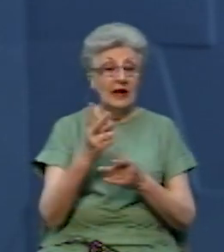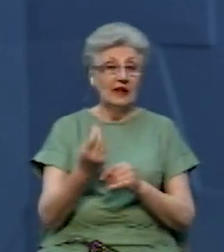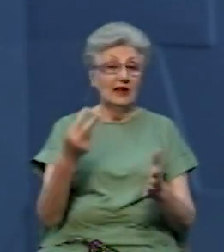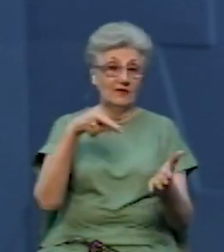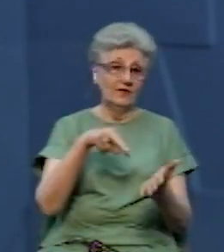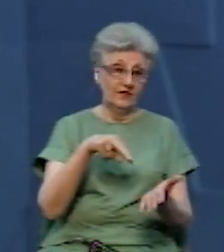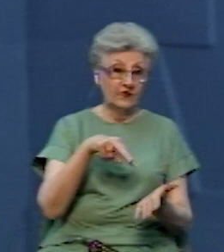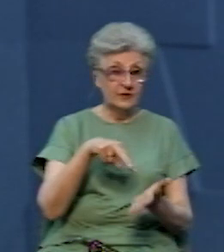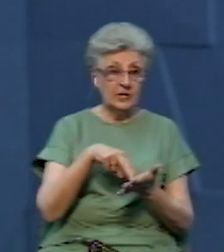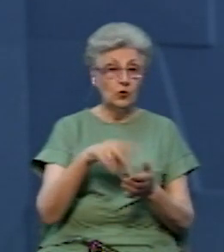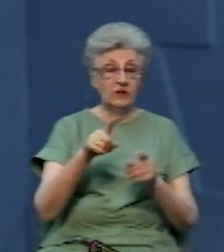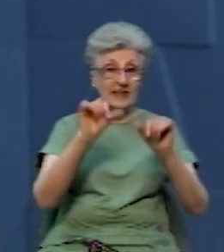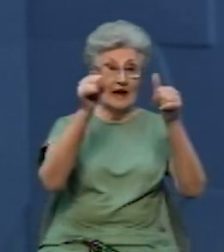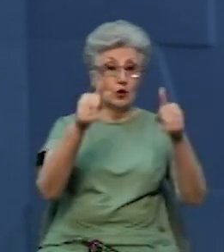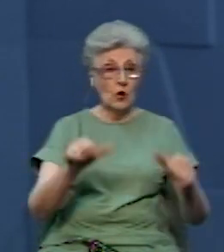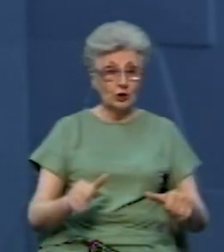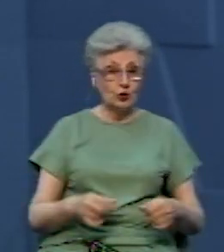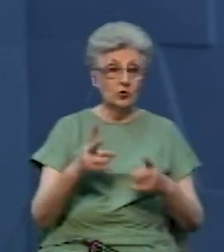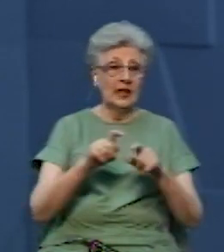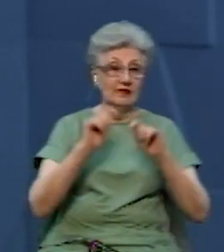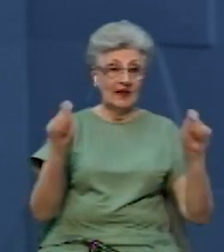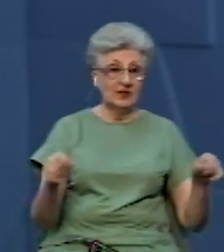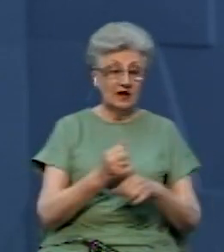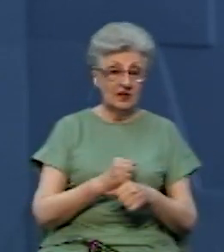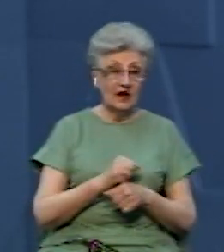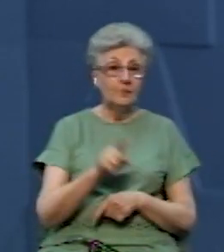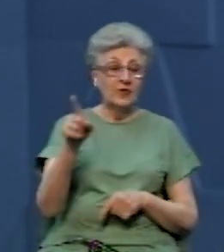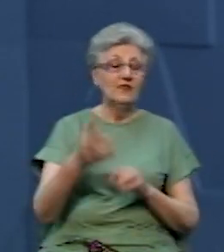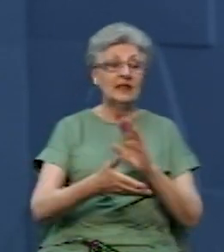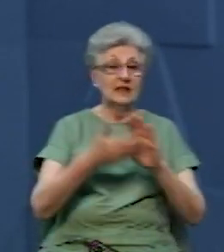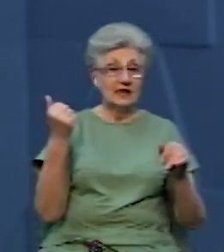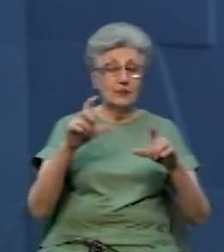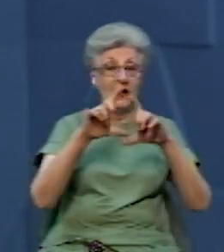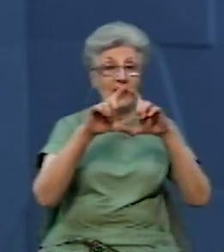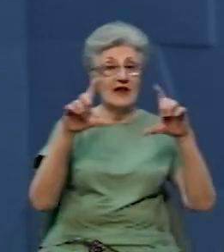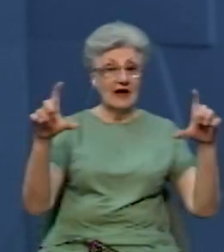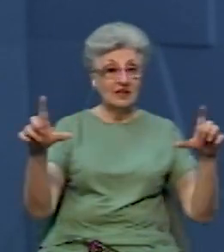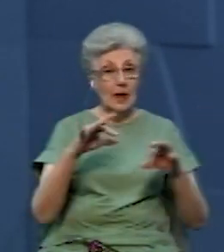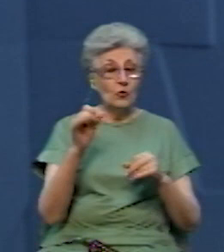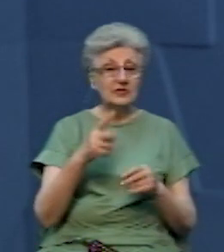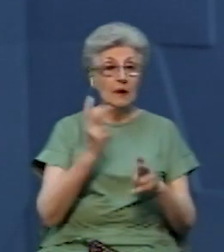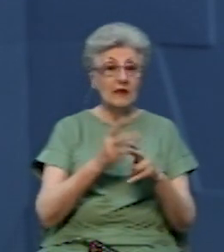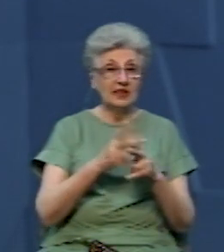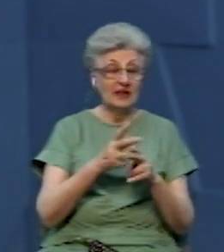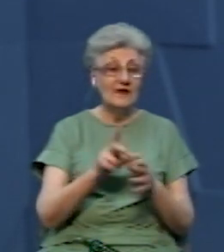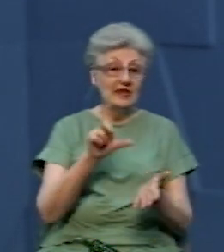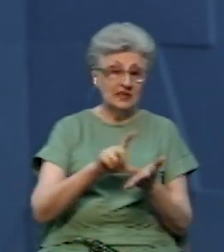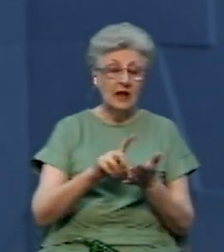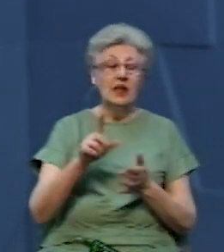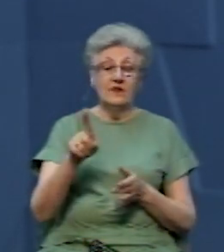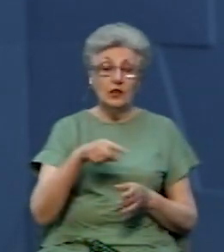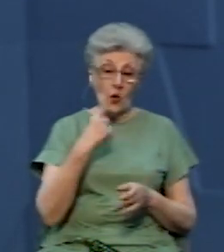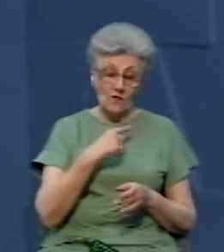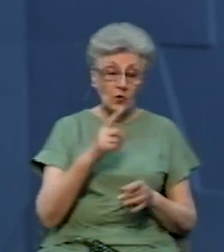кав'ярні. Після того, як отримав припис, забрав рекламу з металевої склянки. За його словами, подав документи в Департамент містобудівного